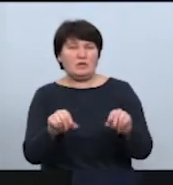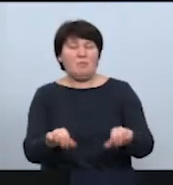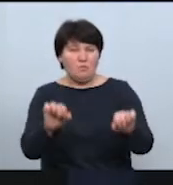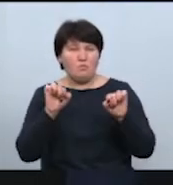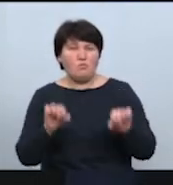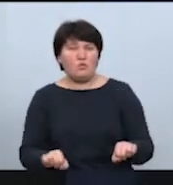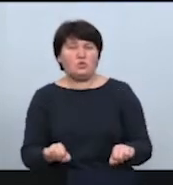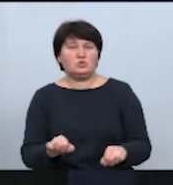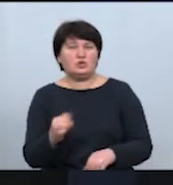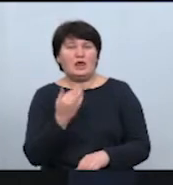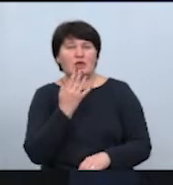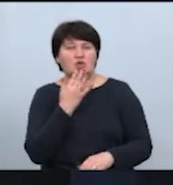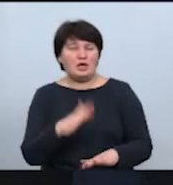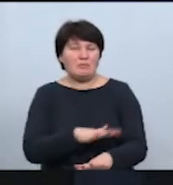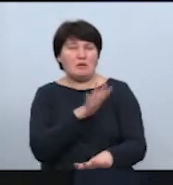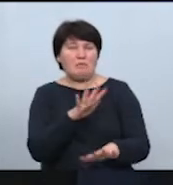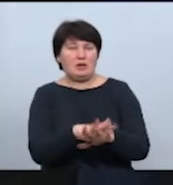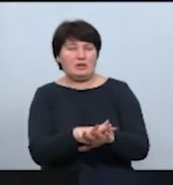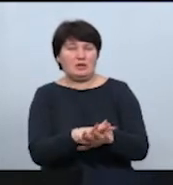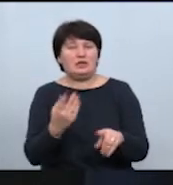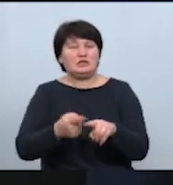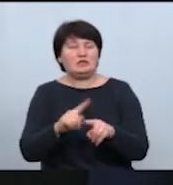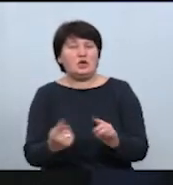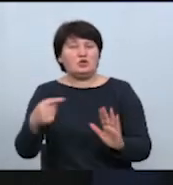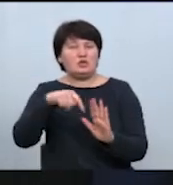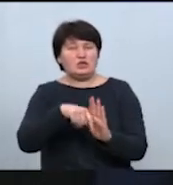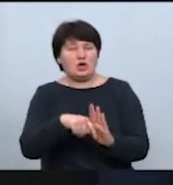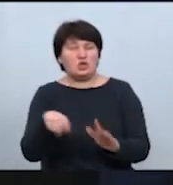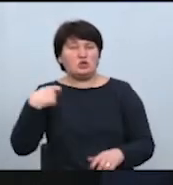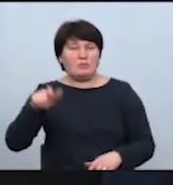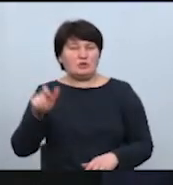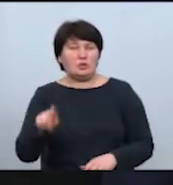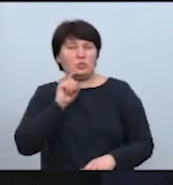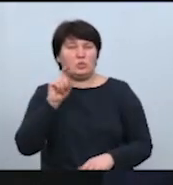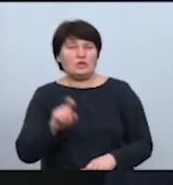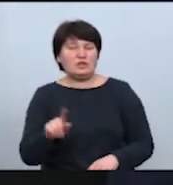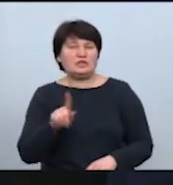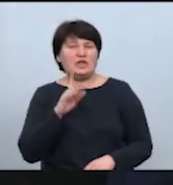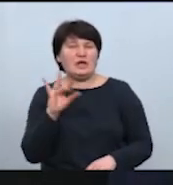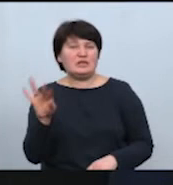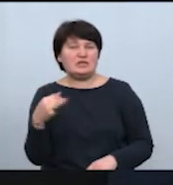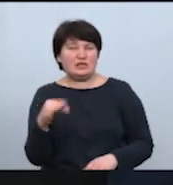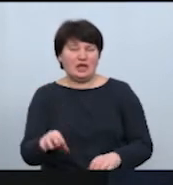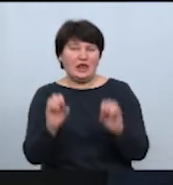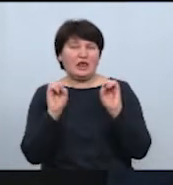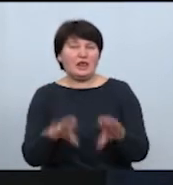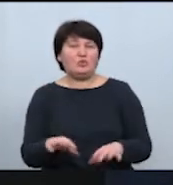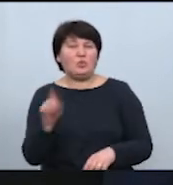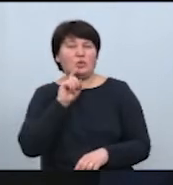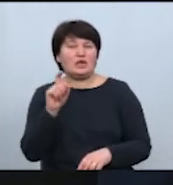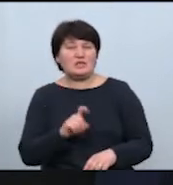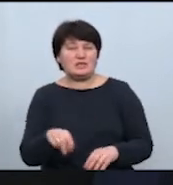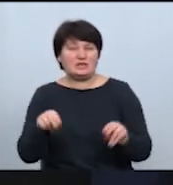іноземні банки. Це означає, що президент України Зеленський кинув українську землю на